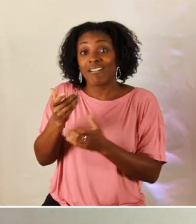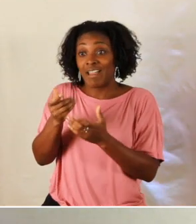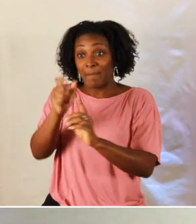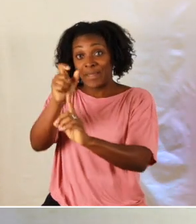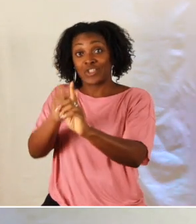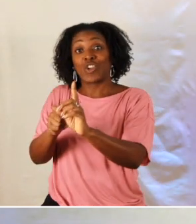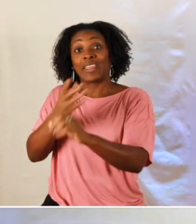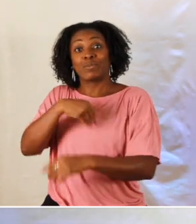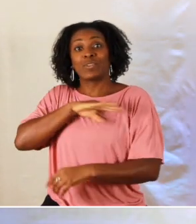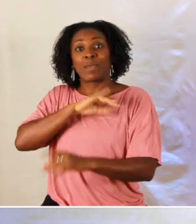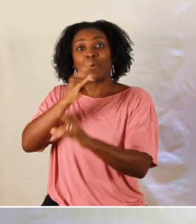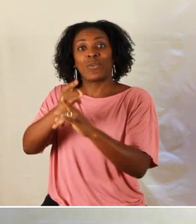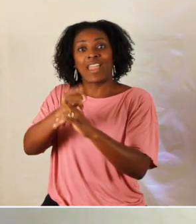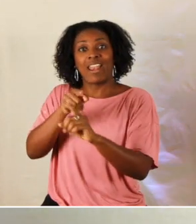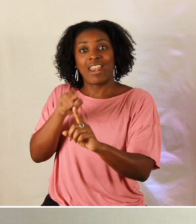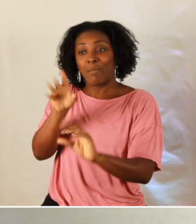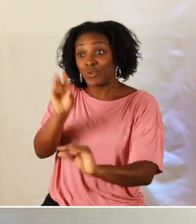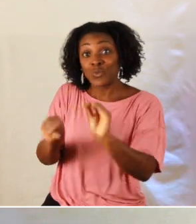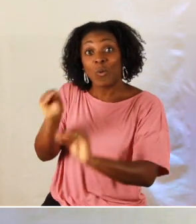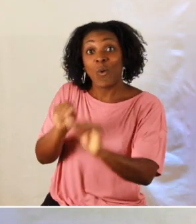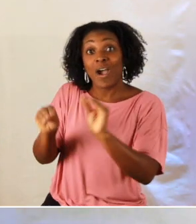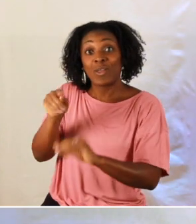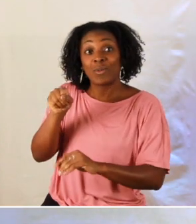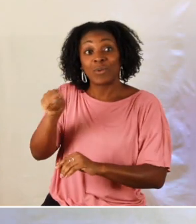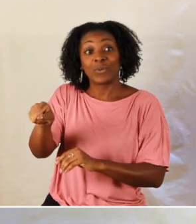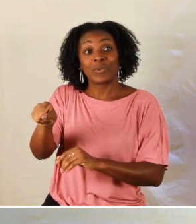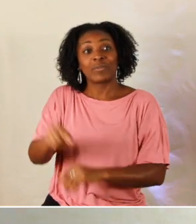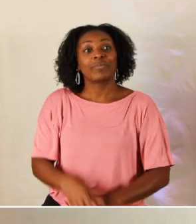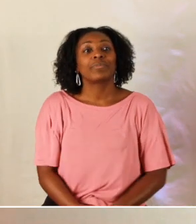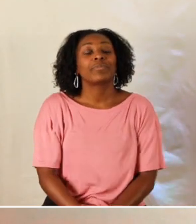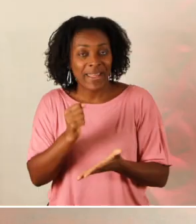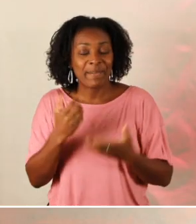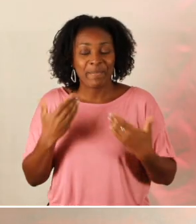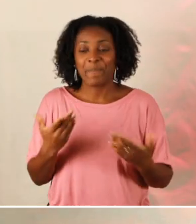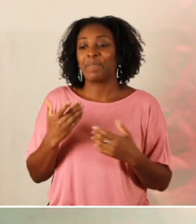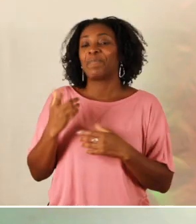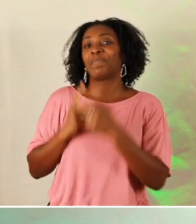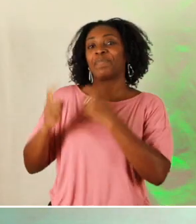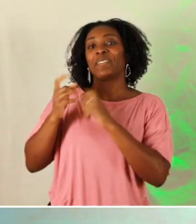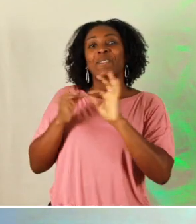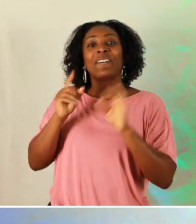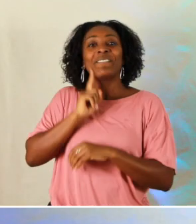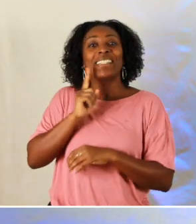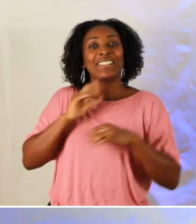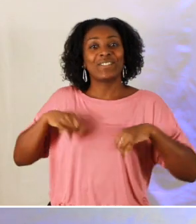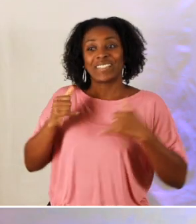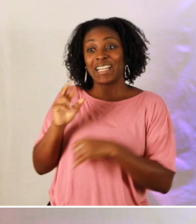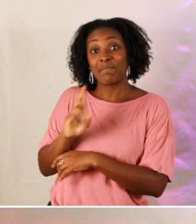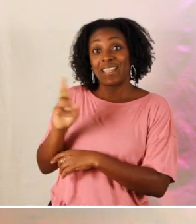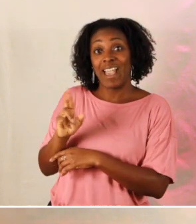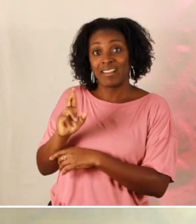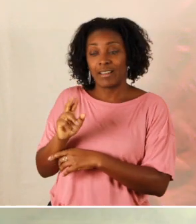soin de lui et ce que tu dépensera de plus je te le rendrai à mon retour rébéka elle va puiser de l'eau pour les